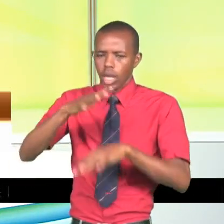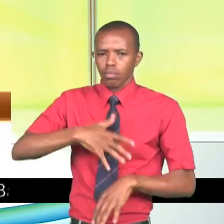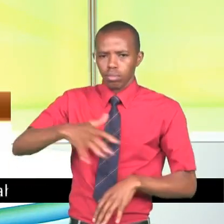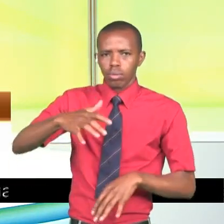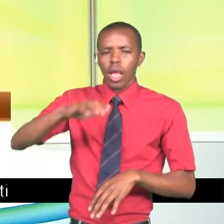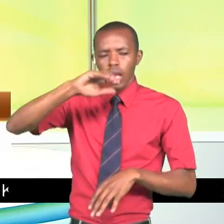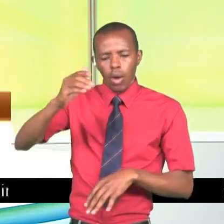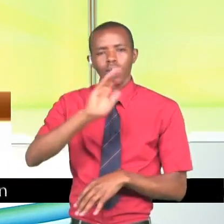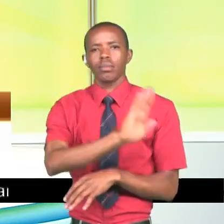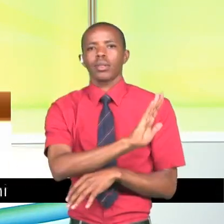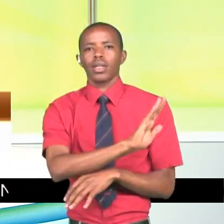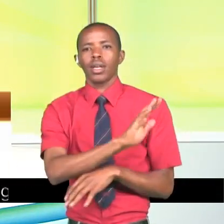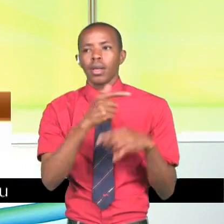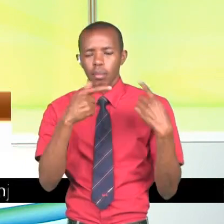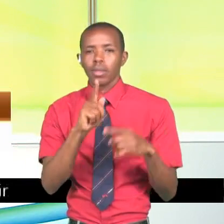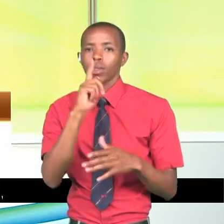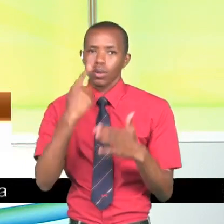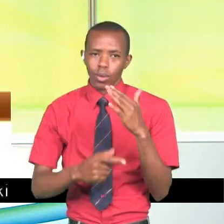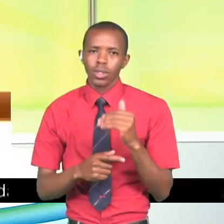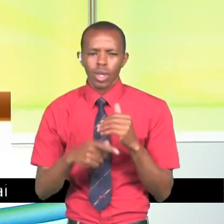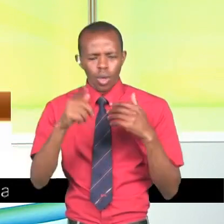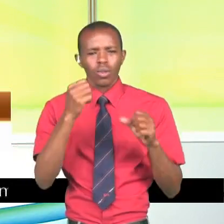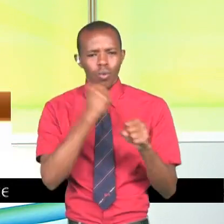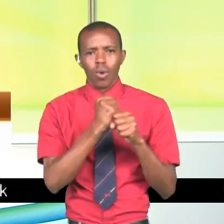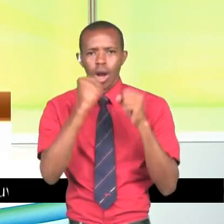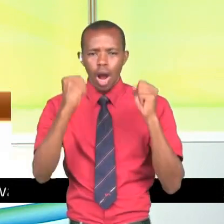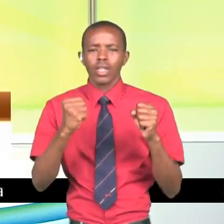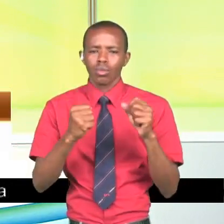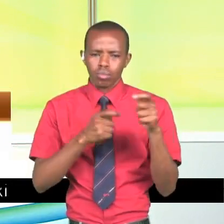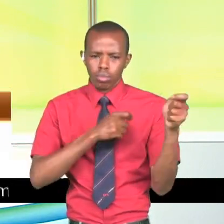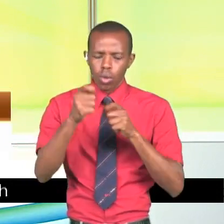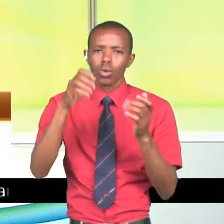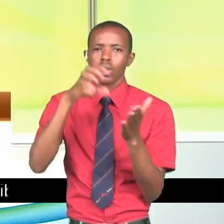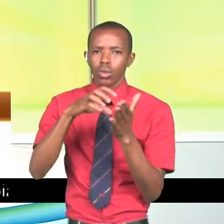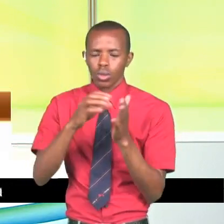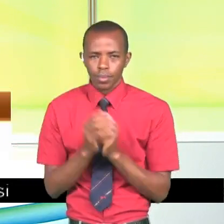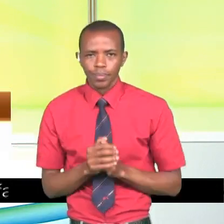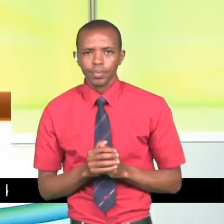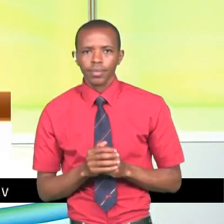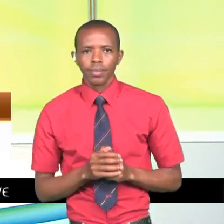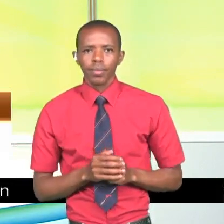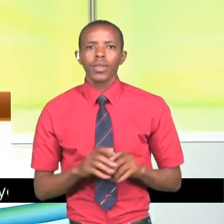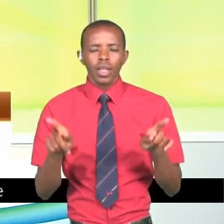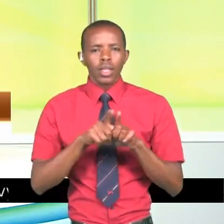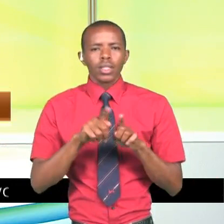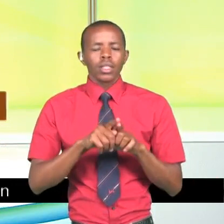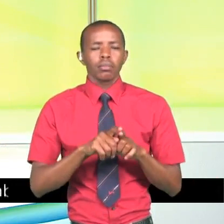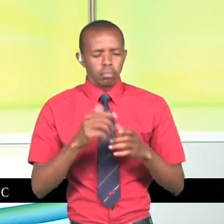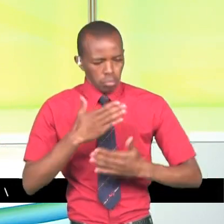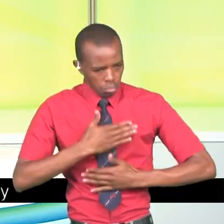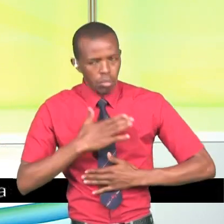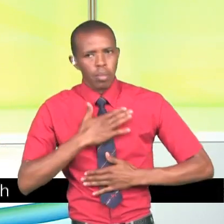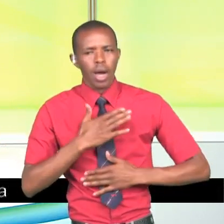kaunti yako. Lakini unasima kwa mba unajizatiti kukabidiana hali hii. Tazamaji na vile vile mweshimi wa wangu hapa.